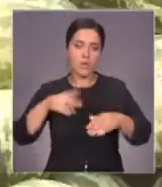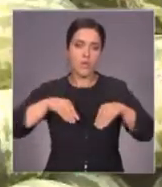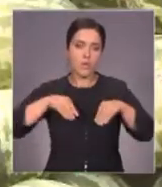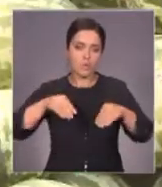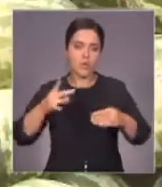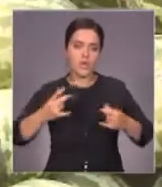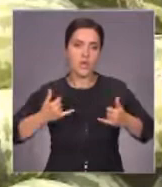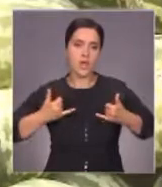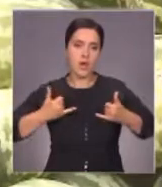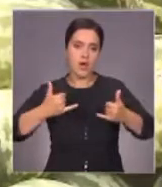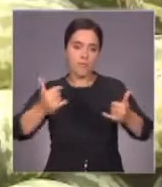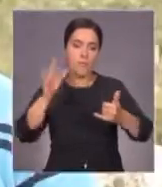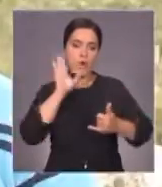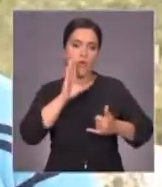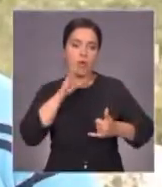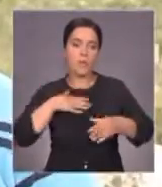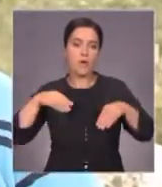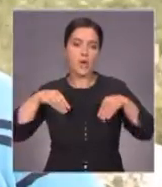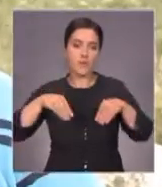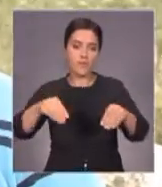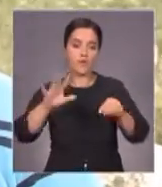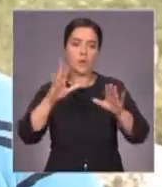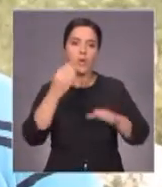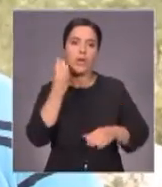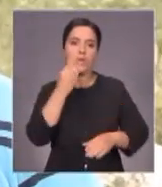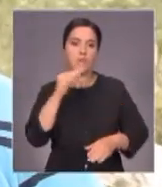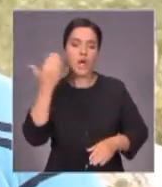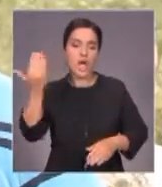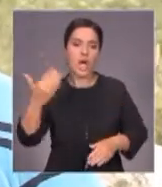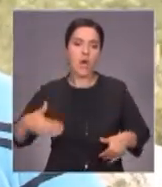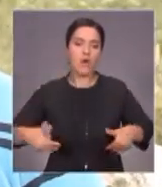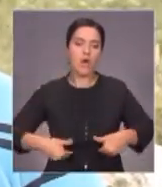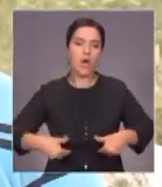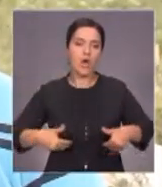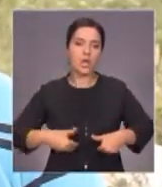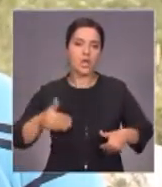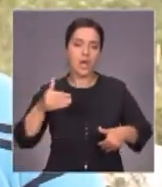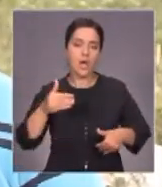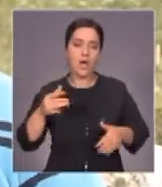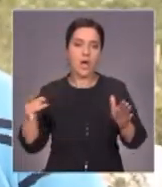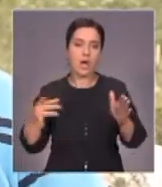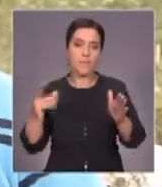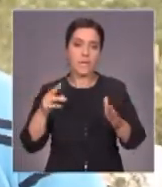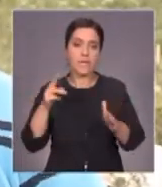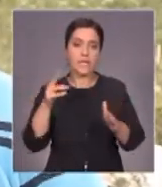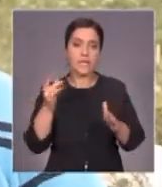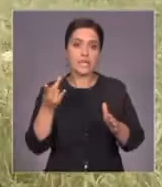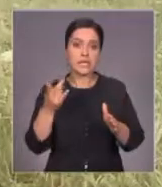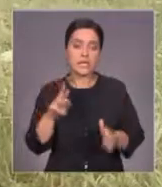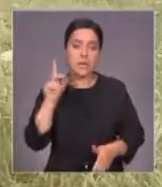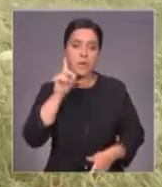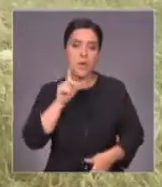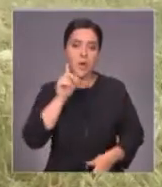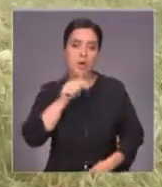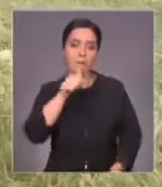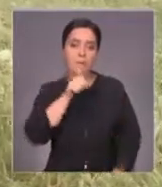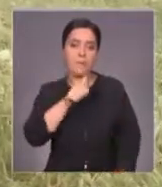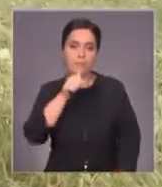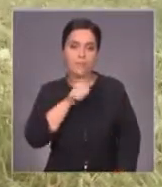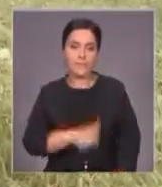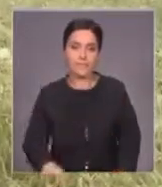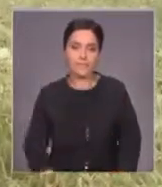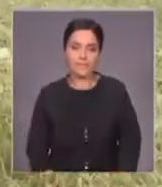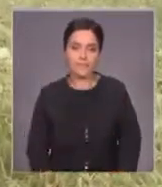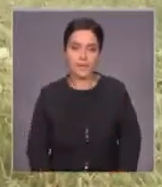сорняков избавиться. Мы высаживаем только элитные голландские сорта арбузов. А вот с дынями экспериментируем. С природой не